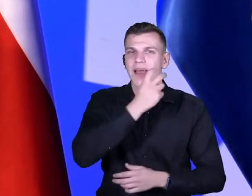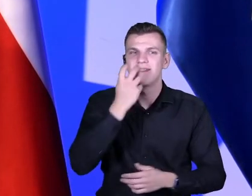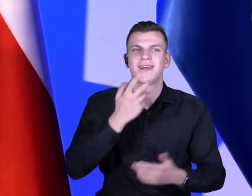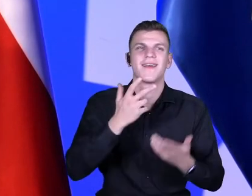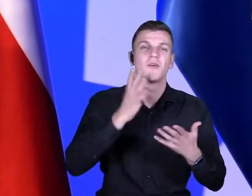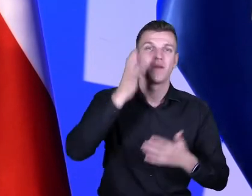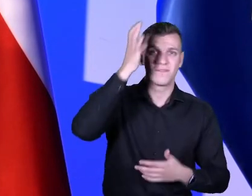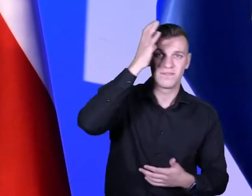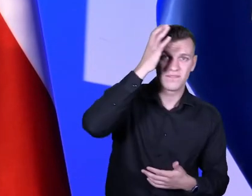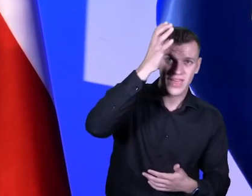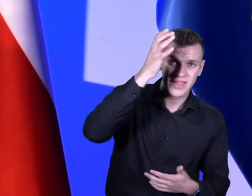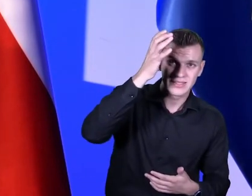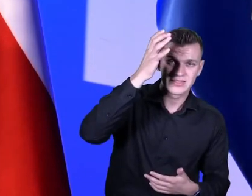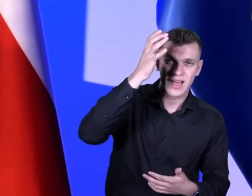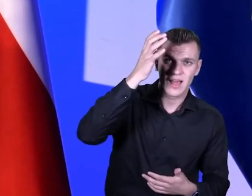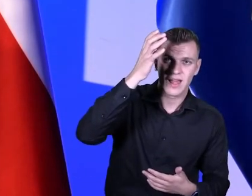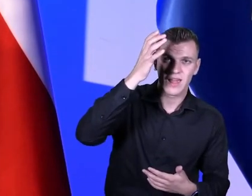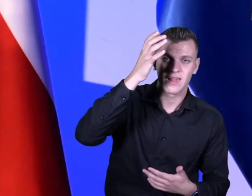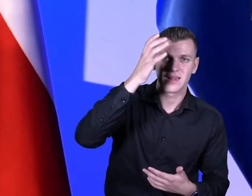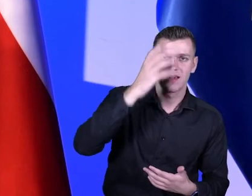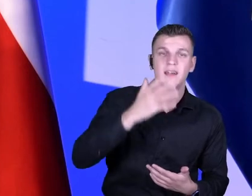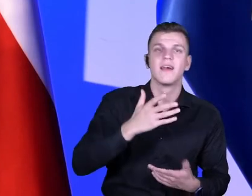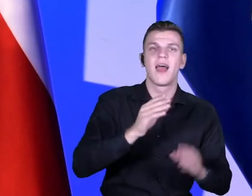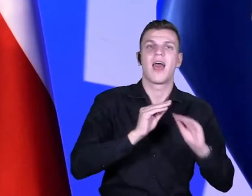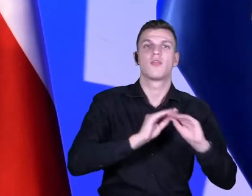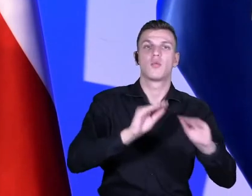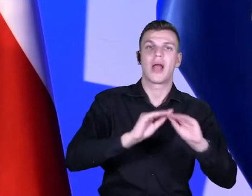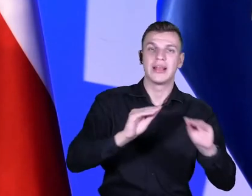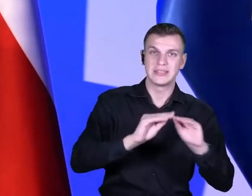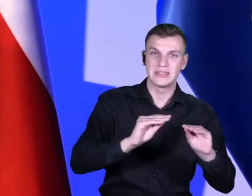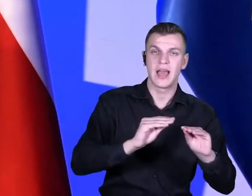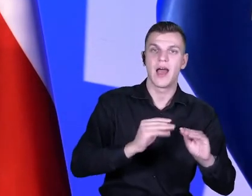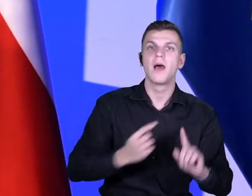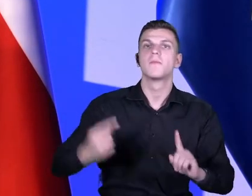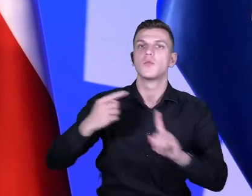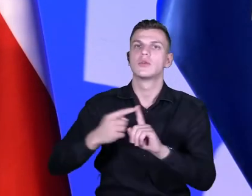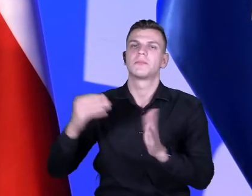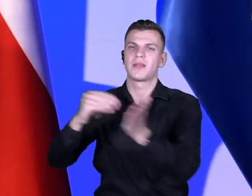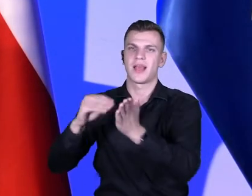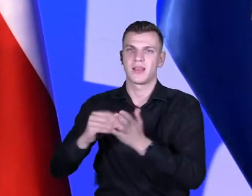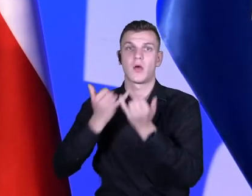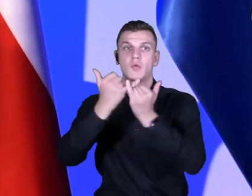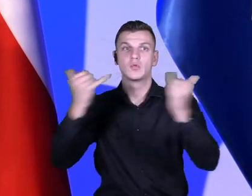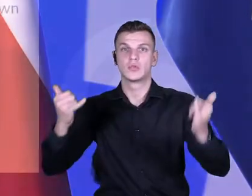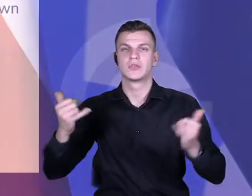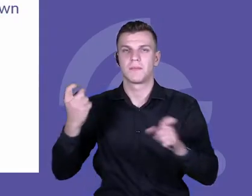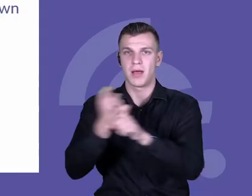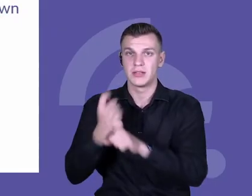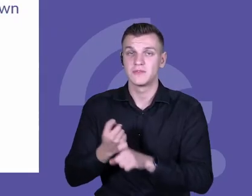empiryczną, którą mamy w edukacji i praktyki w różnych krajach, a w szczególności w Polsce.